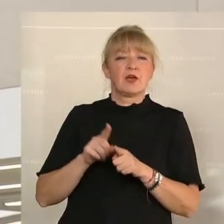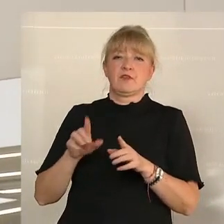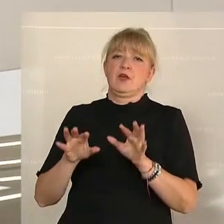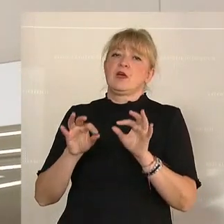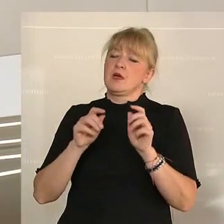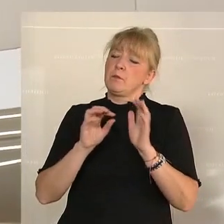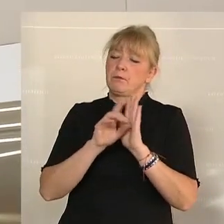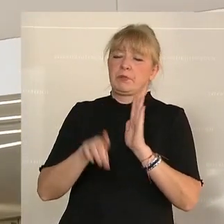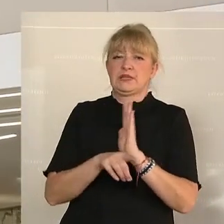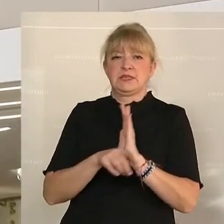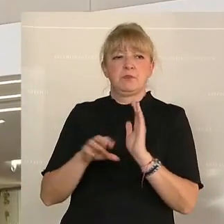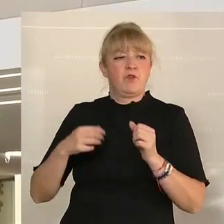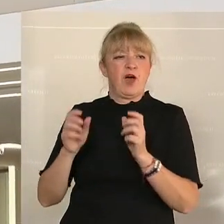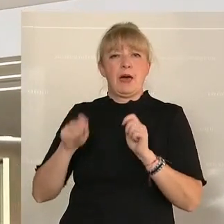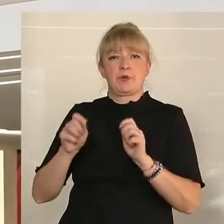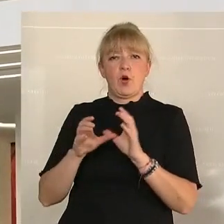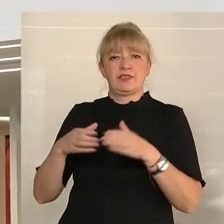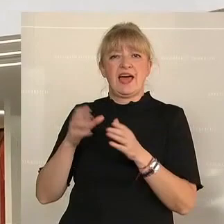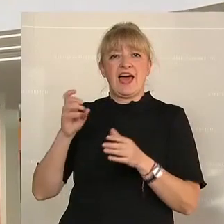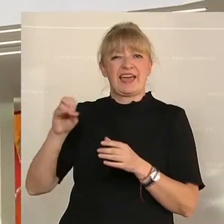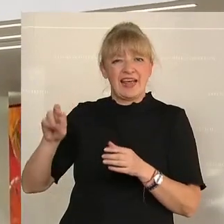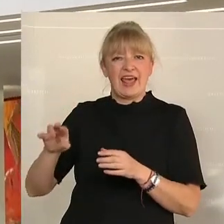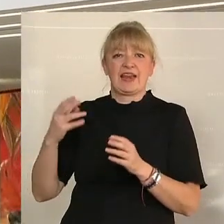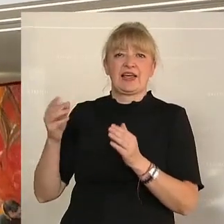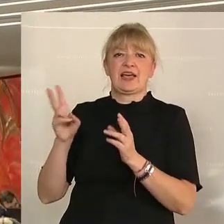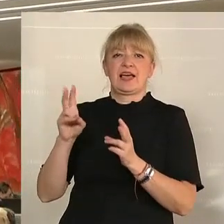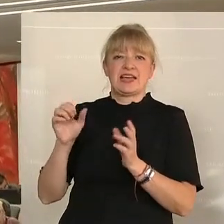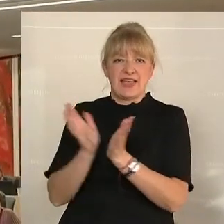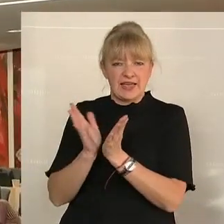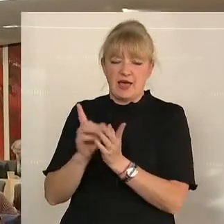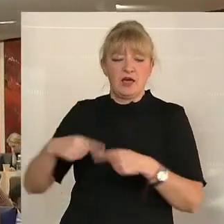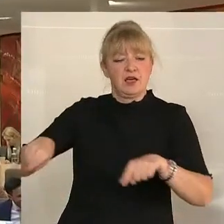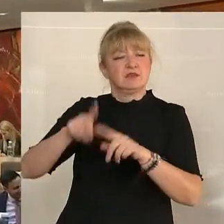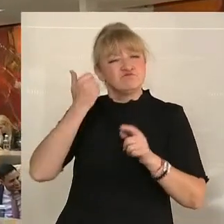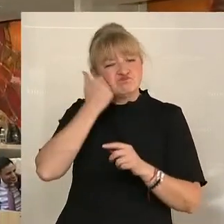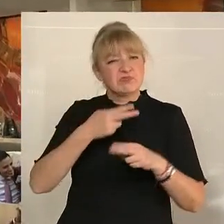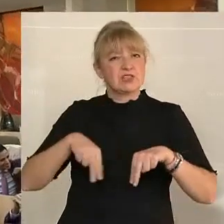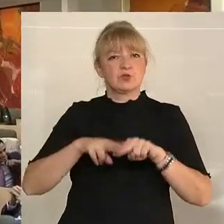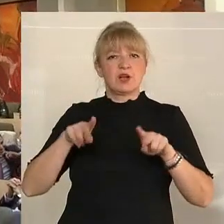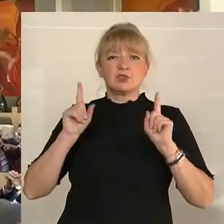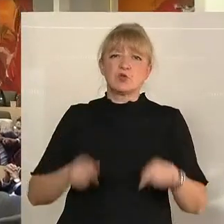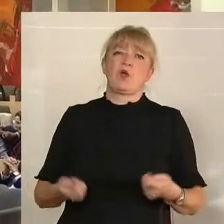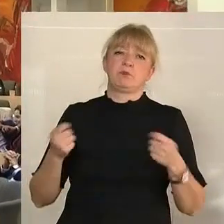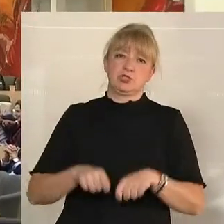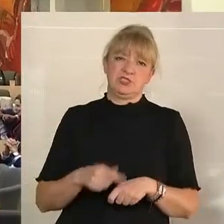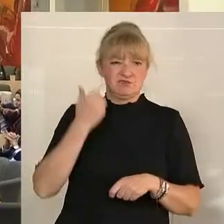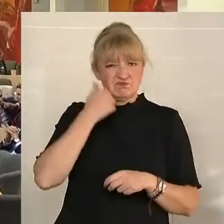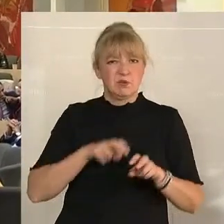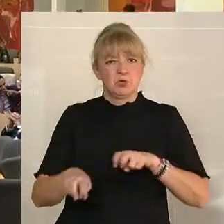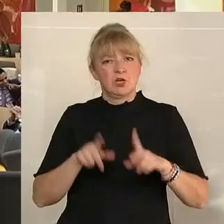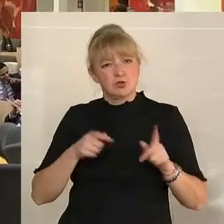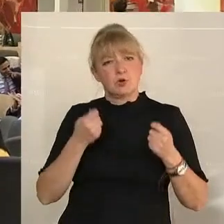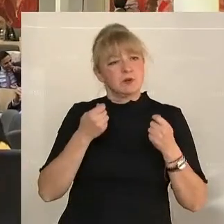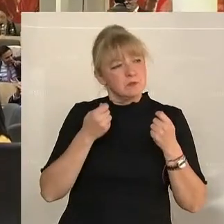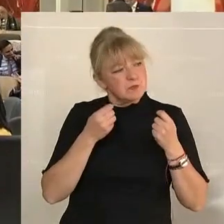von den Abgeordneten Erwin Angerer und Axel Kasecker. Der Nationalrat wolle beschließen, die Bundesregierung wird aufgefordert, sich umgehend